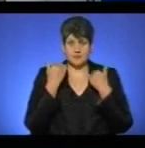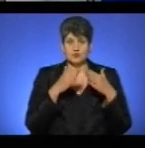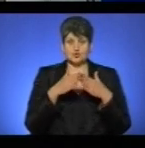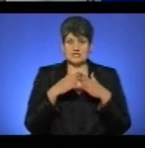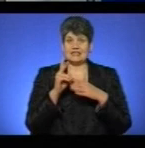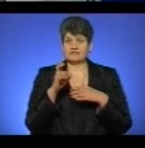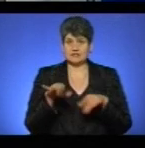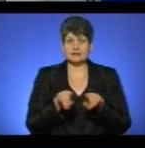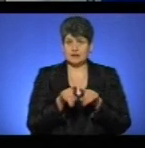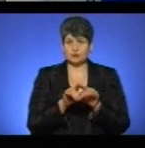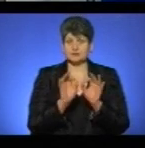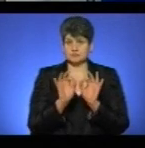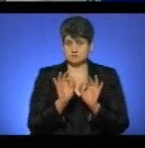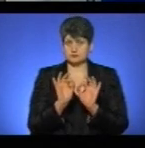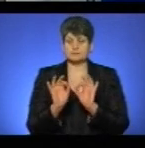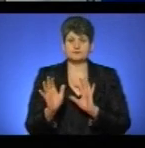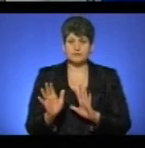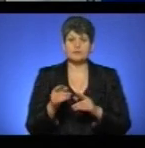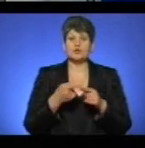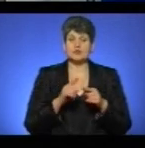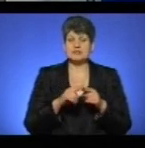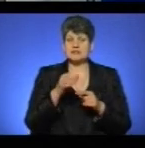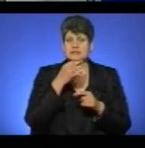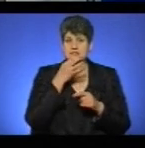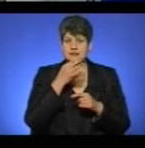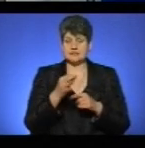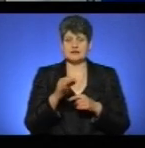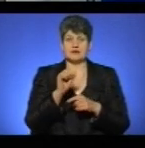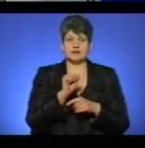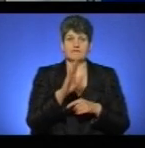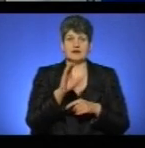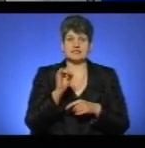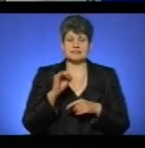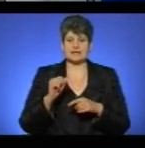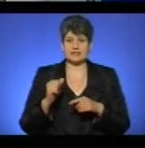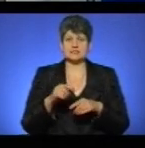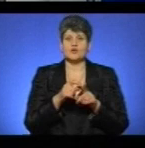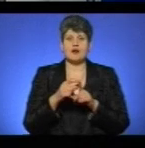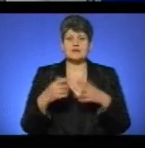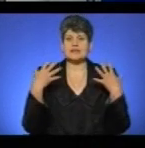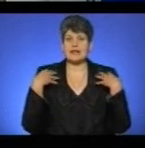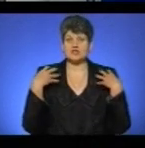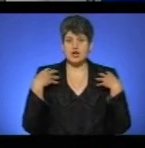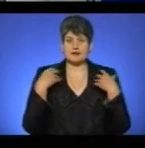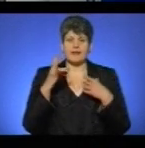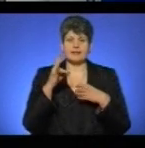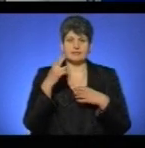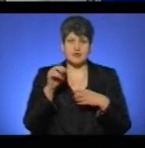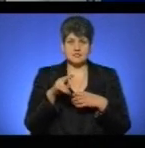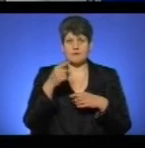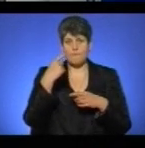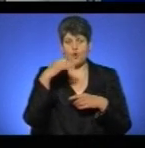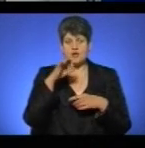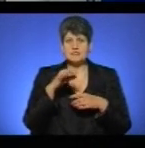теж. Про це повідомив заступник речника Нацполіції області Андрій Василик. За словами начальника Нацполіції області Олександра Богомола,